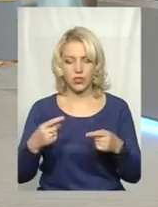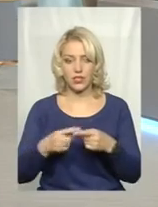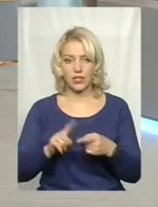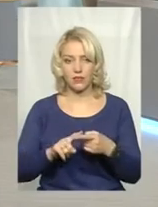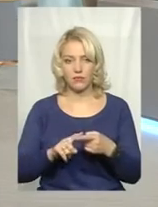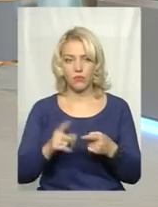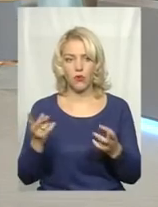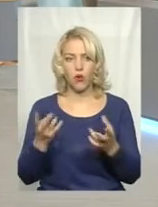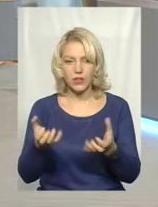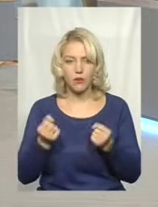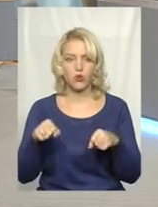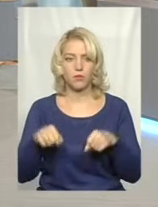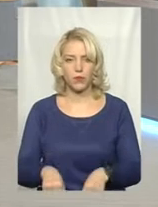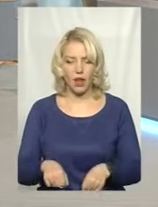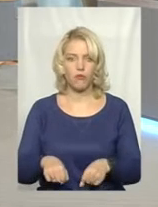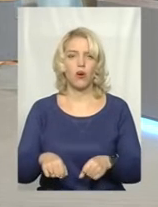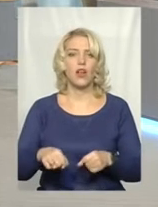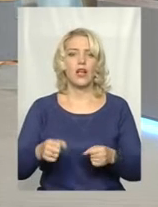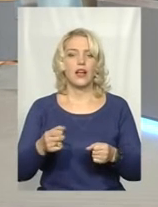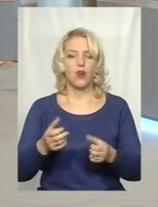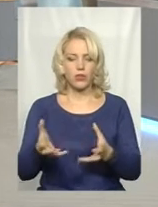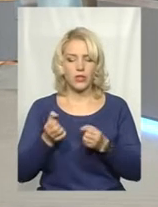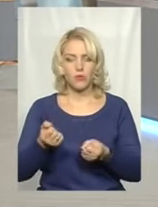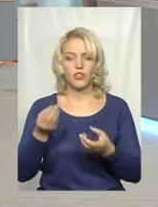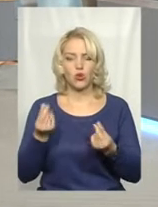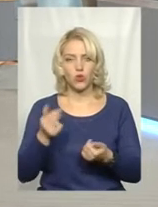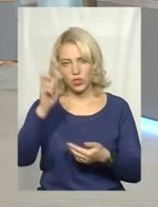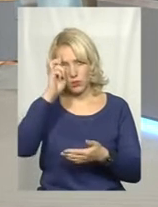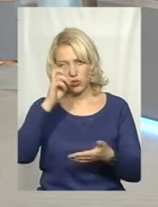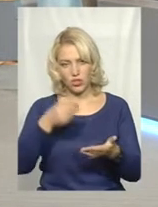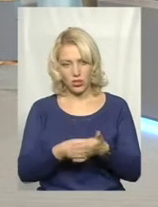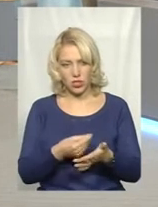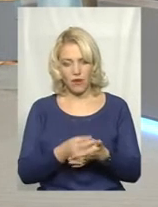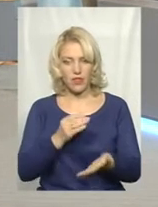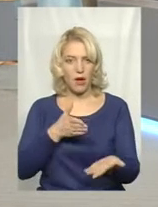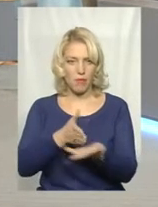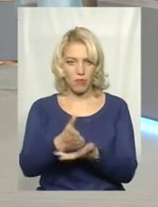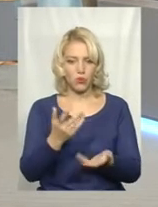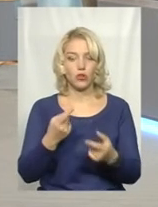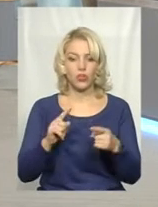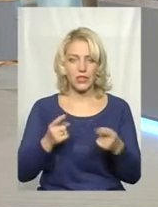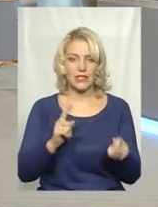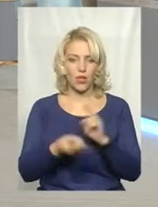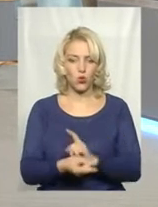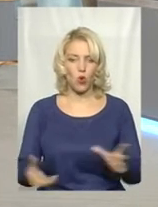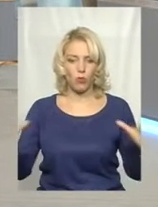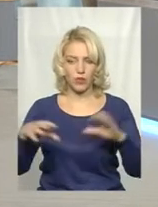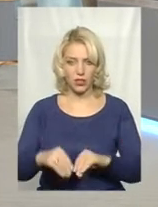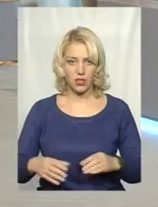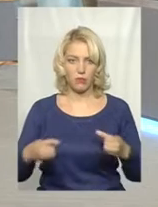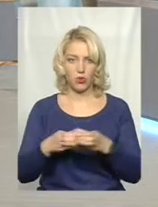відносини. Тобто отримують право отримувати кошти з державного бюджета напряму. Стають об'єднаними громадами. І,